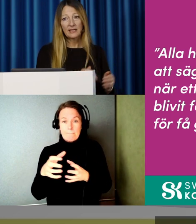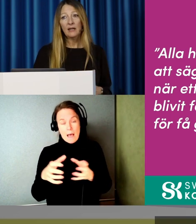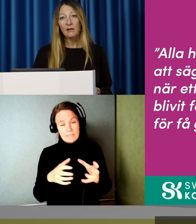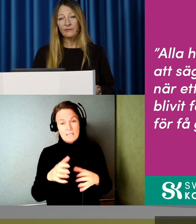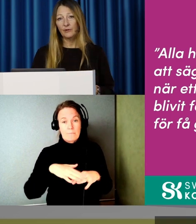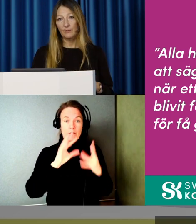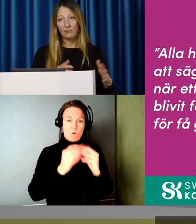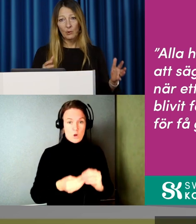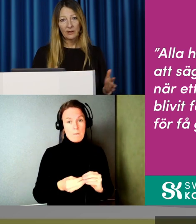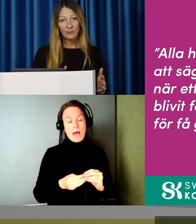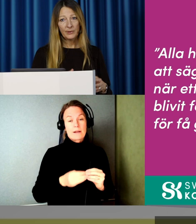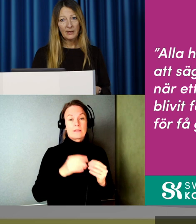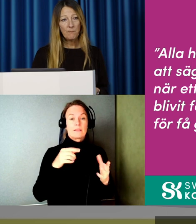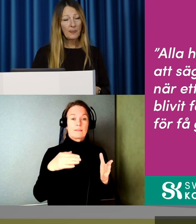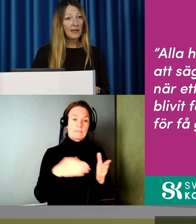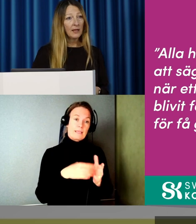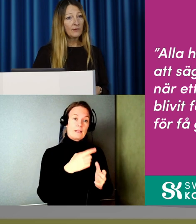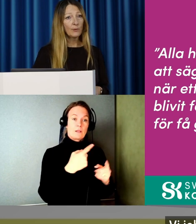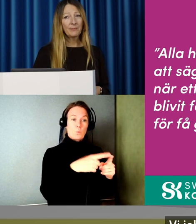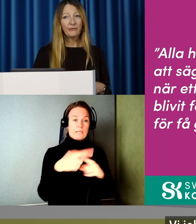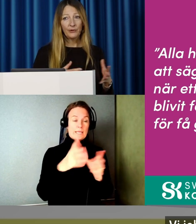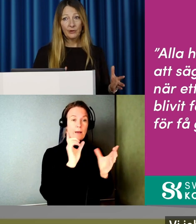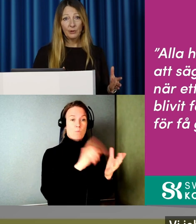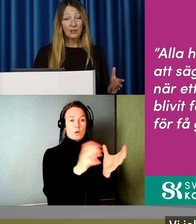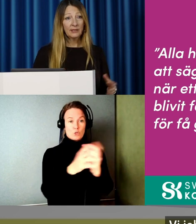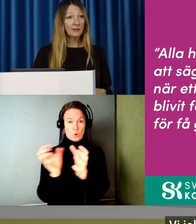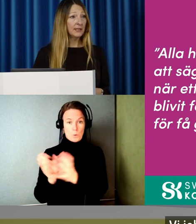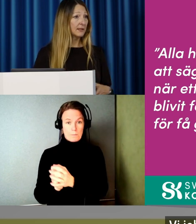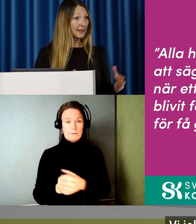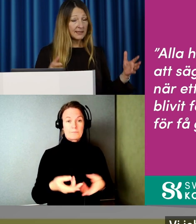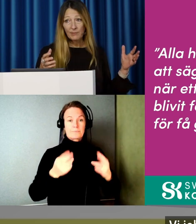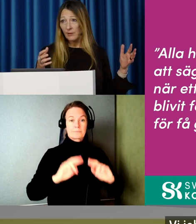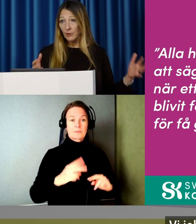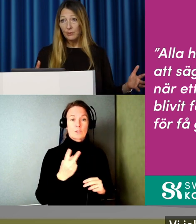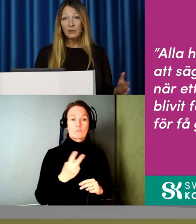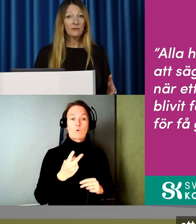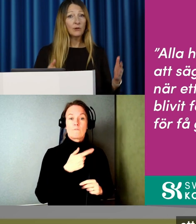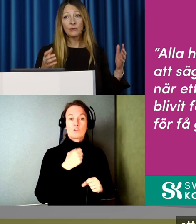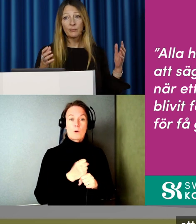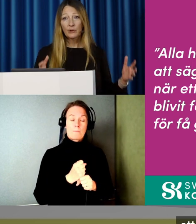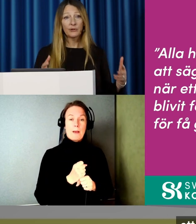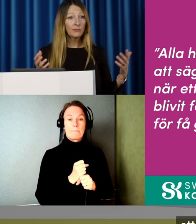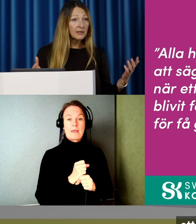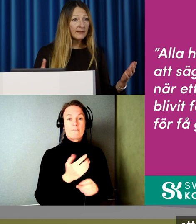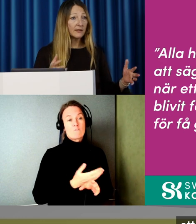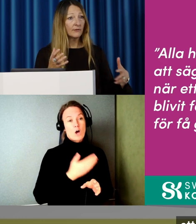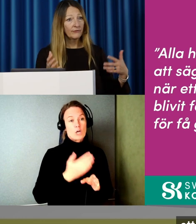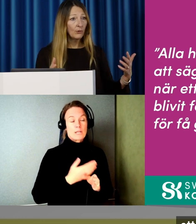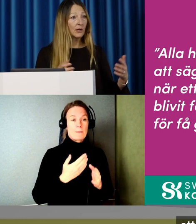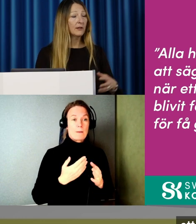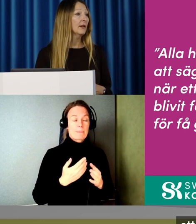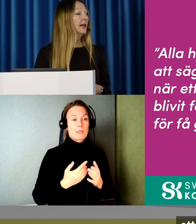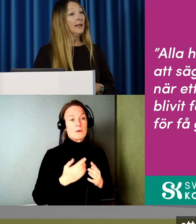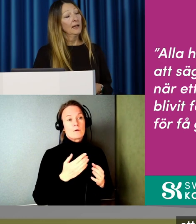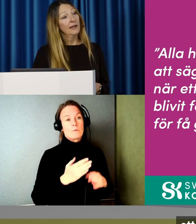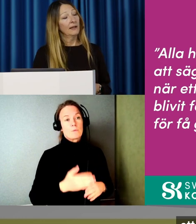formar till för de här målgrupperna. Vi jobbar med förebyggande arbete till exempel som nu. Att vi är ute och pratar, berättar, träffar